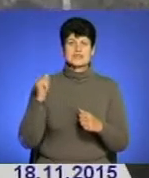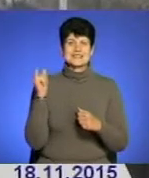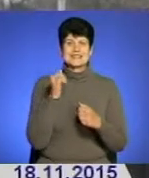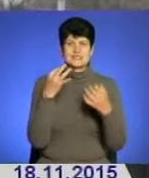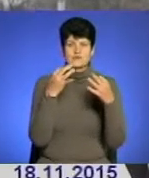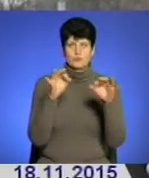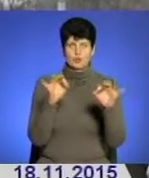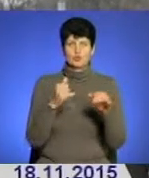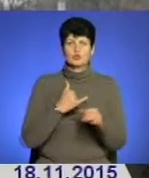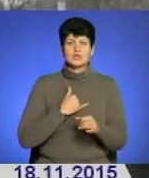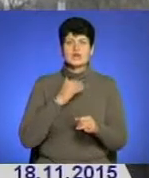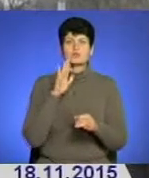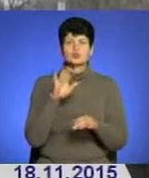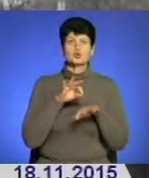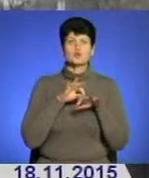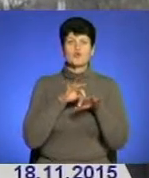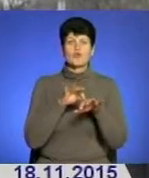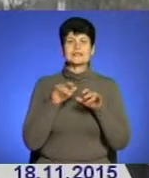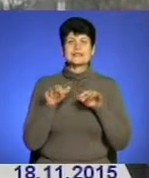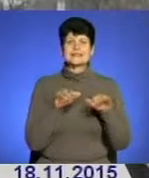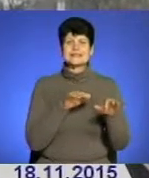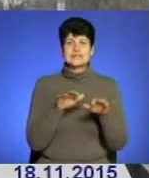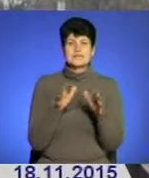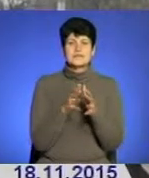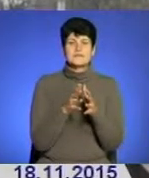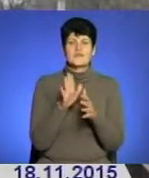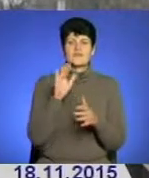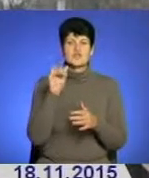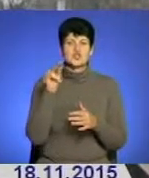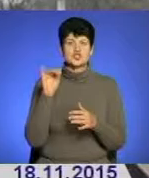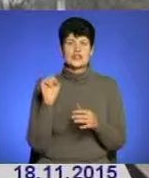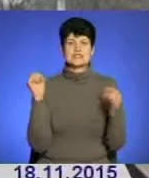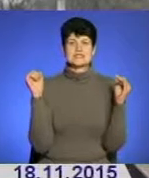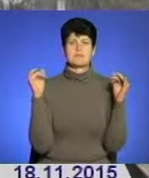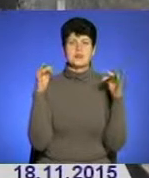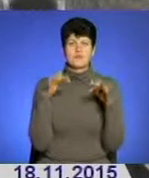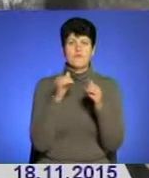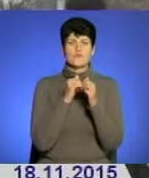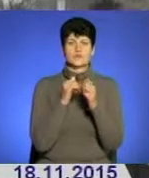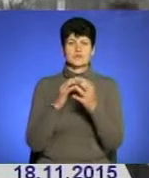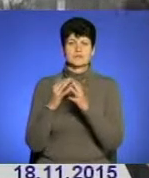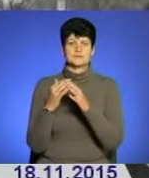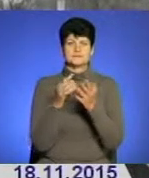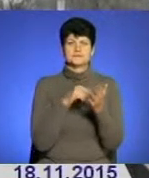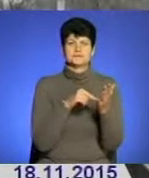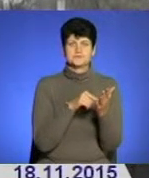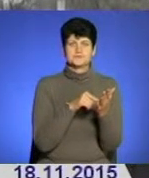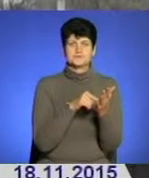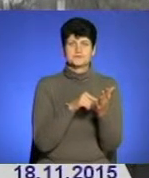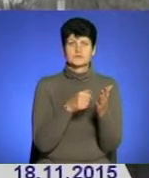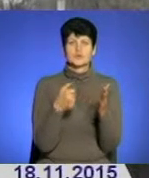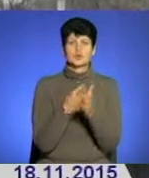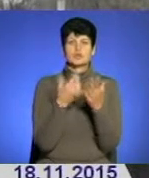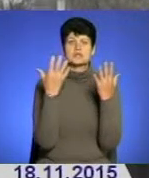У нас будуть проводитися заходи, а саме вічі зібрання в кожних населених пунктах до